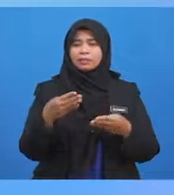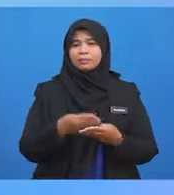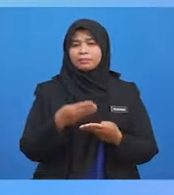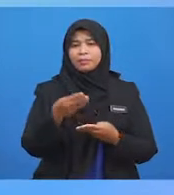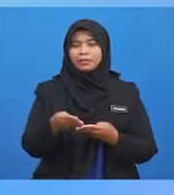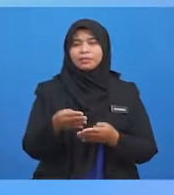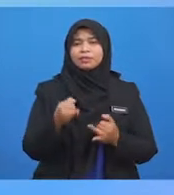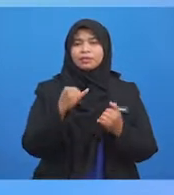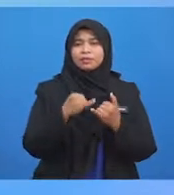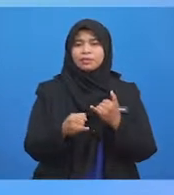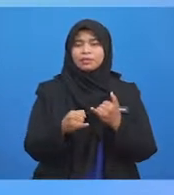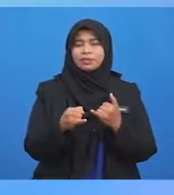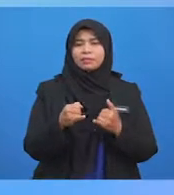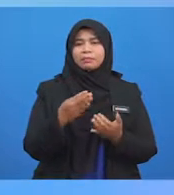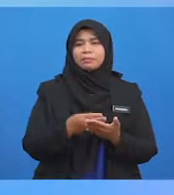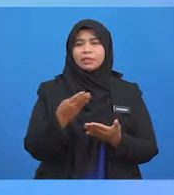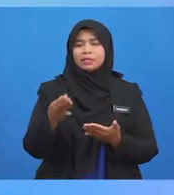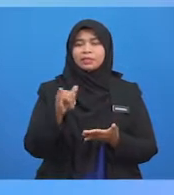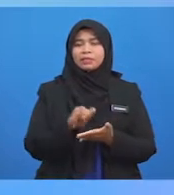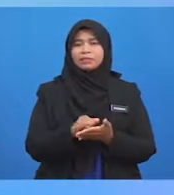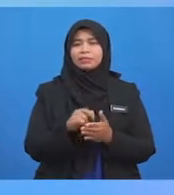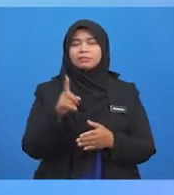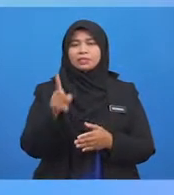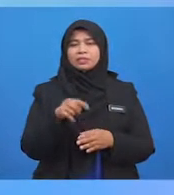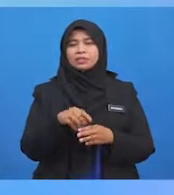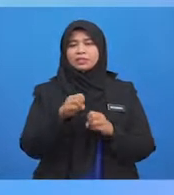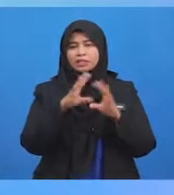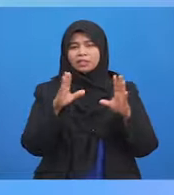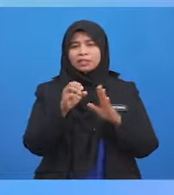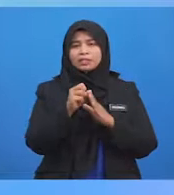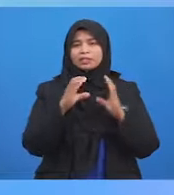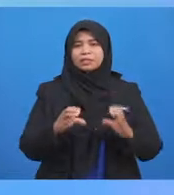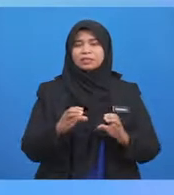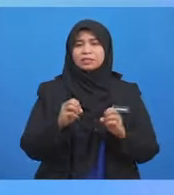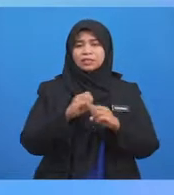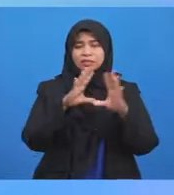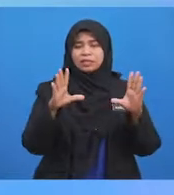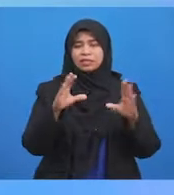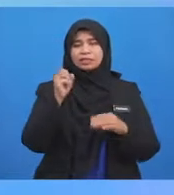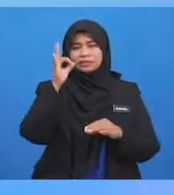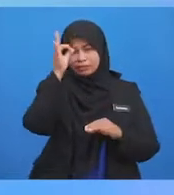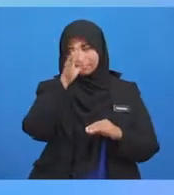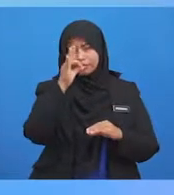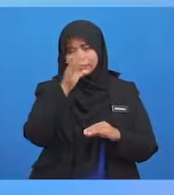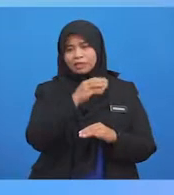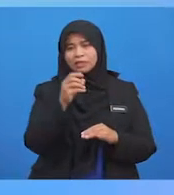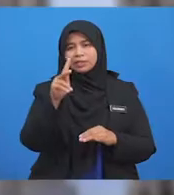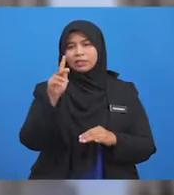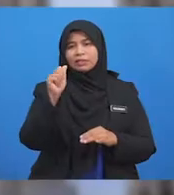terakhir Barang itu perlu dinyatakan secara jelas Sifat dan kadarnya